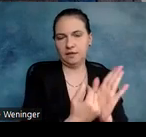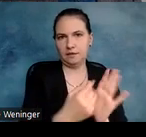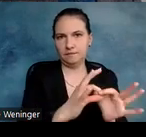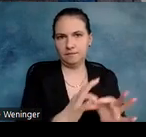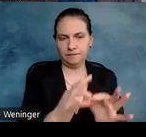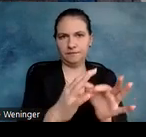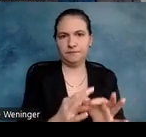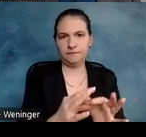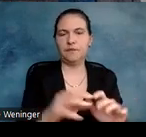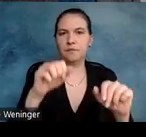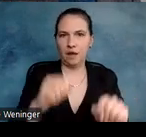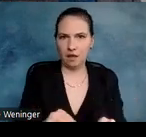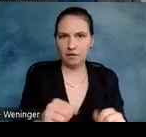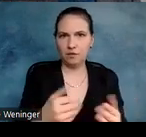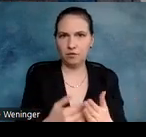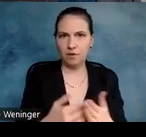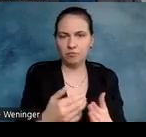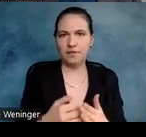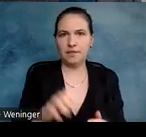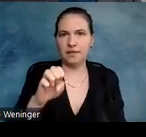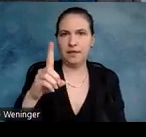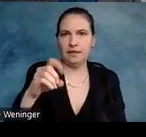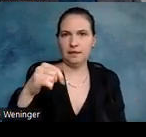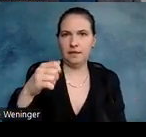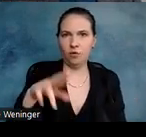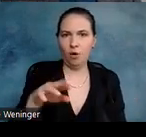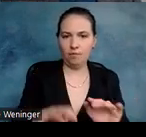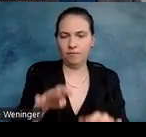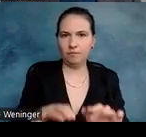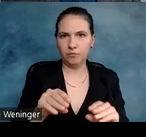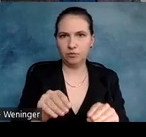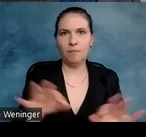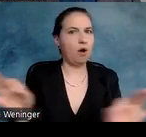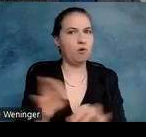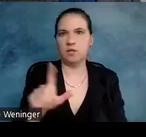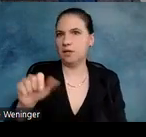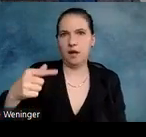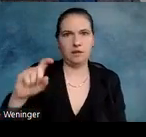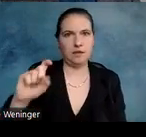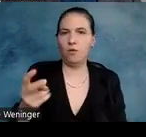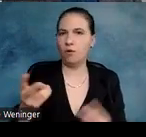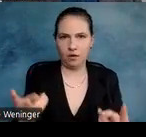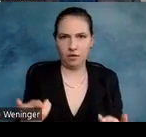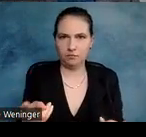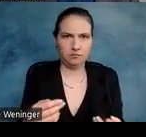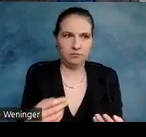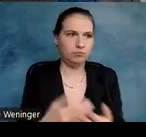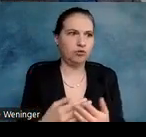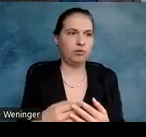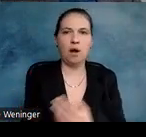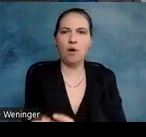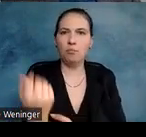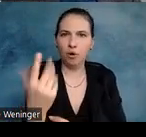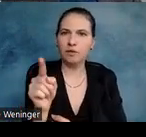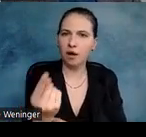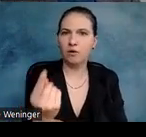den eingebauten Word-Editor zum Beispiel verwenden. Da brauche ich kein LaTeX oder auch in PowerPoint gibt es diesen